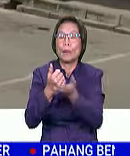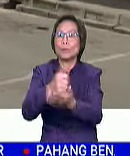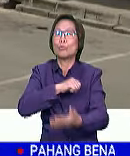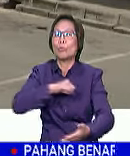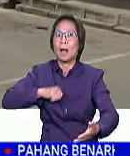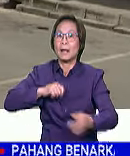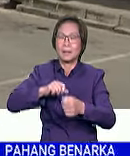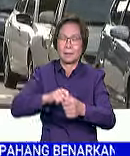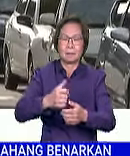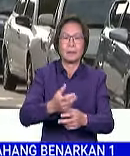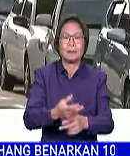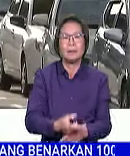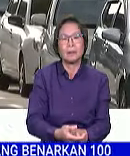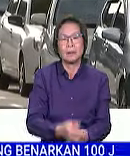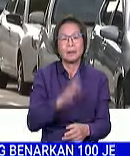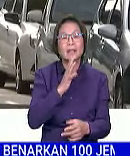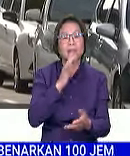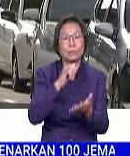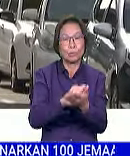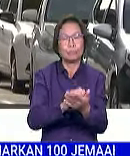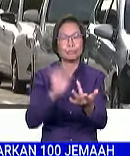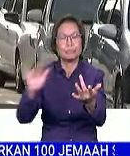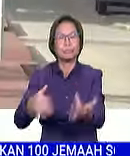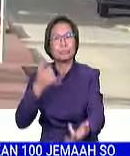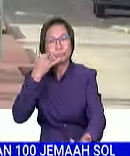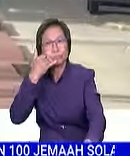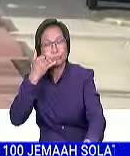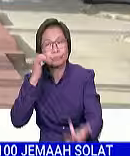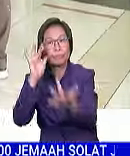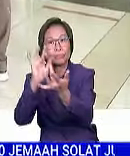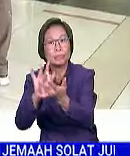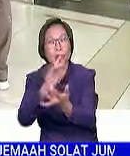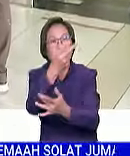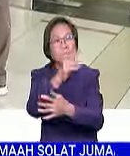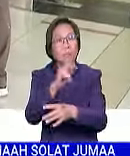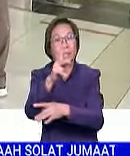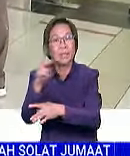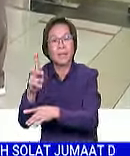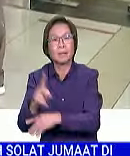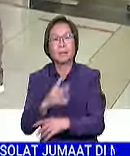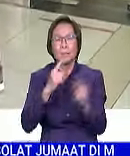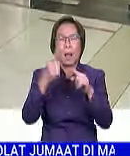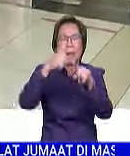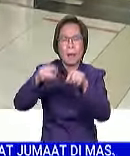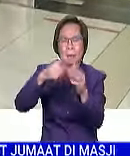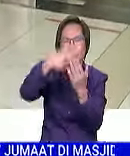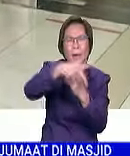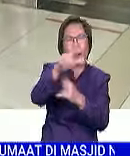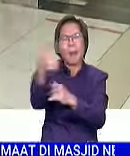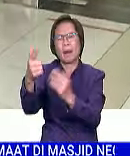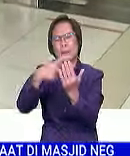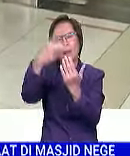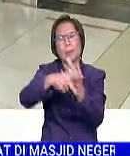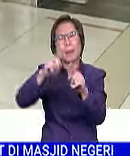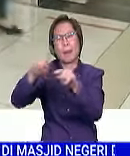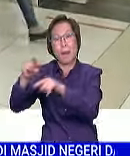Dr. Syahrudin menyatakan demikian ketika dihubungi RTM di Kota Kinabalu katanya pelbagai inisiatif lain turut